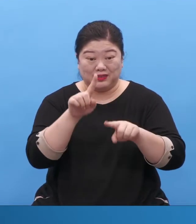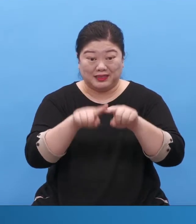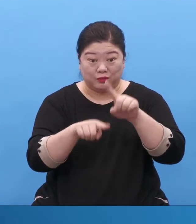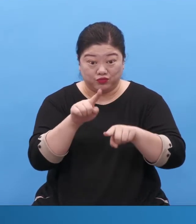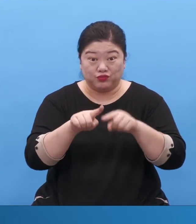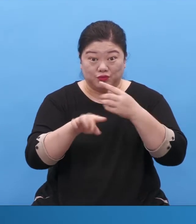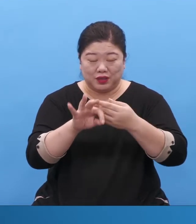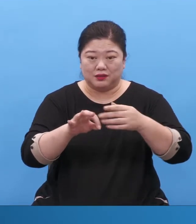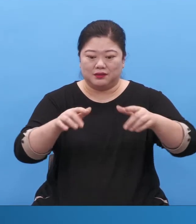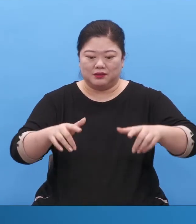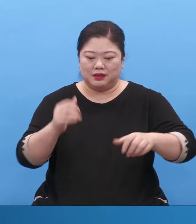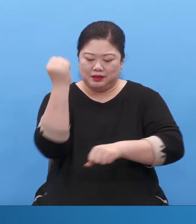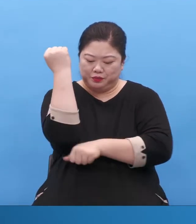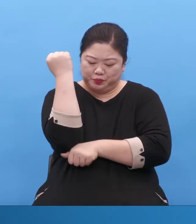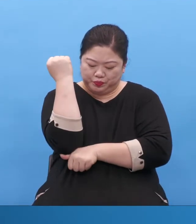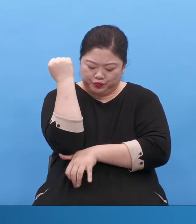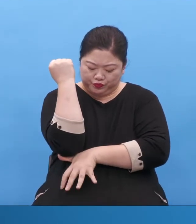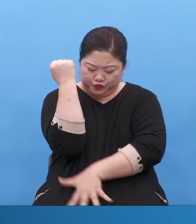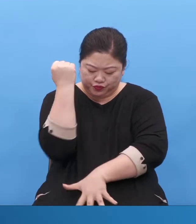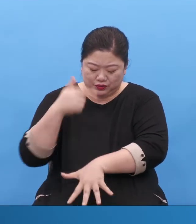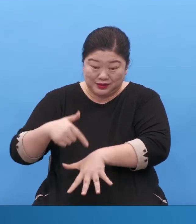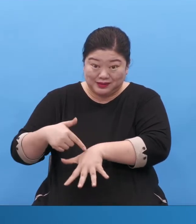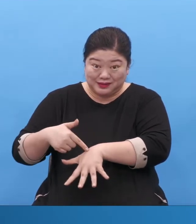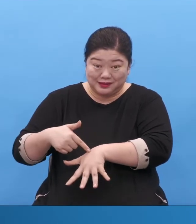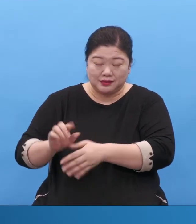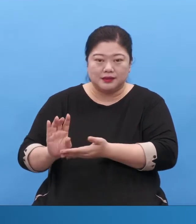뿌리는 그리스도입니다.